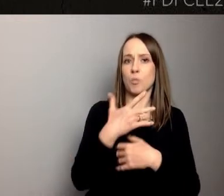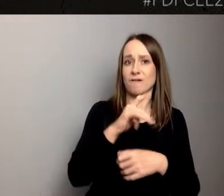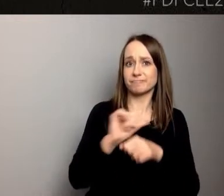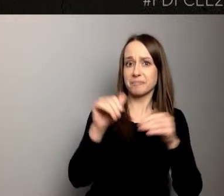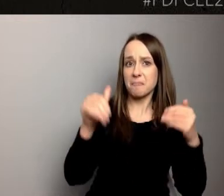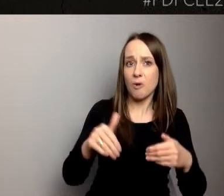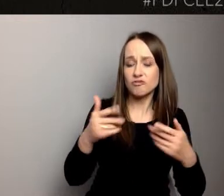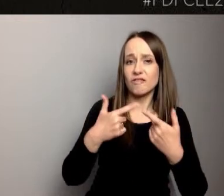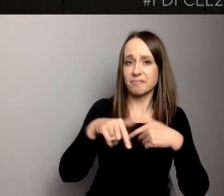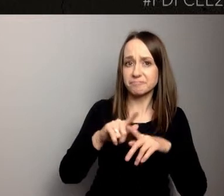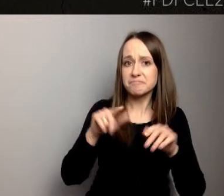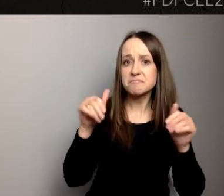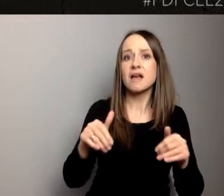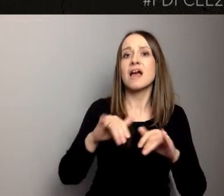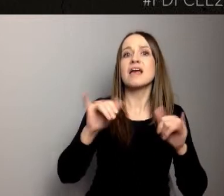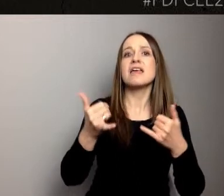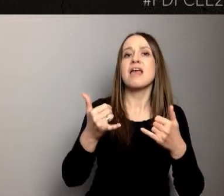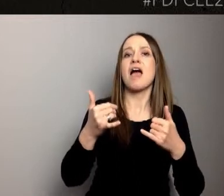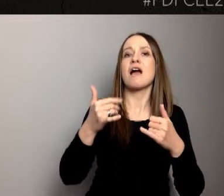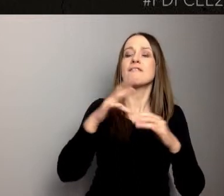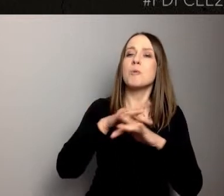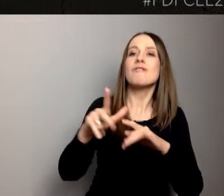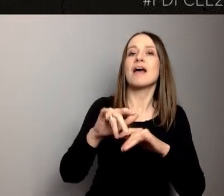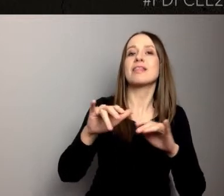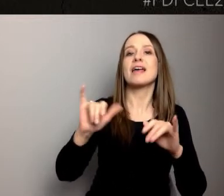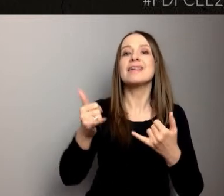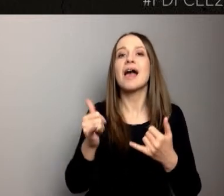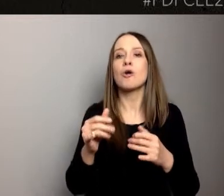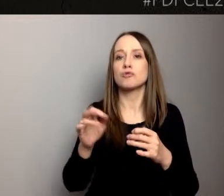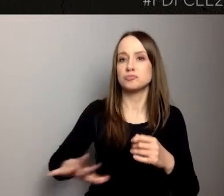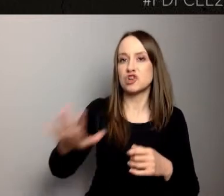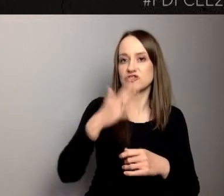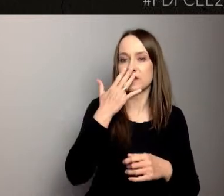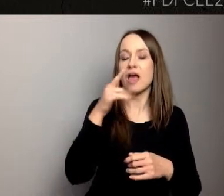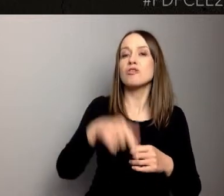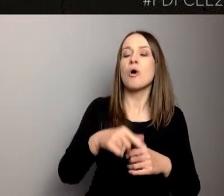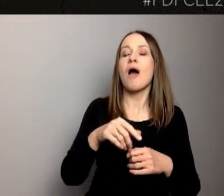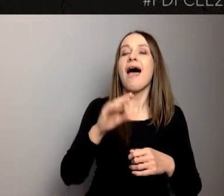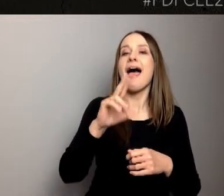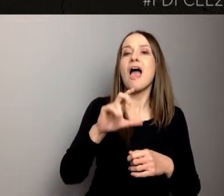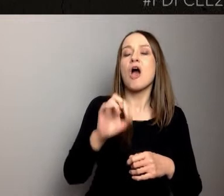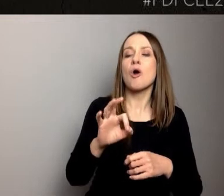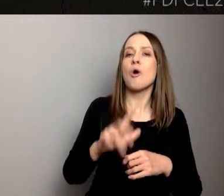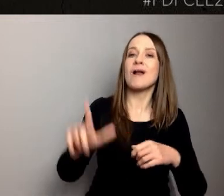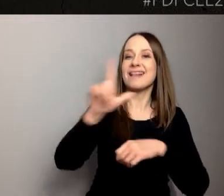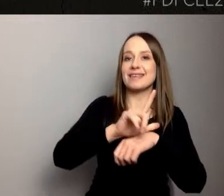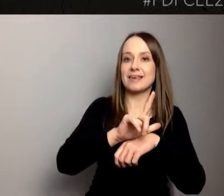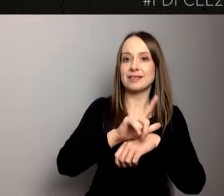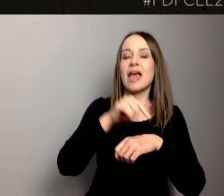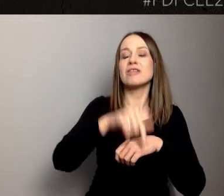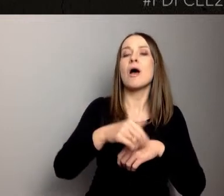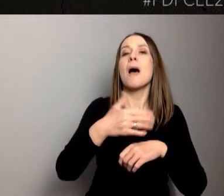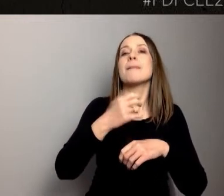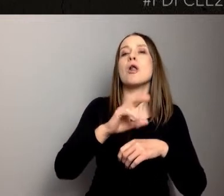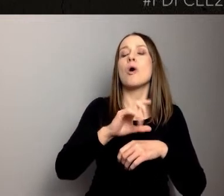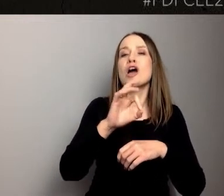które zadali sobie na przykład ekoliderzy w ramach projektu, który między innymi realizuje Maloka w Żorach. I